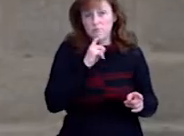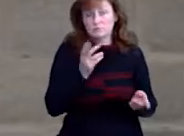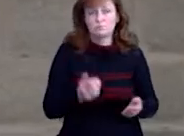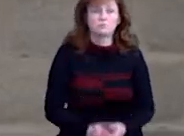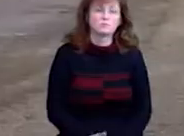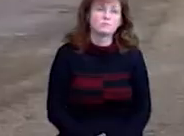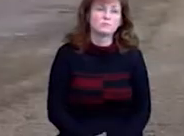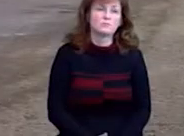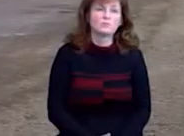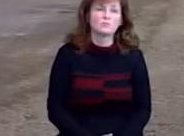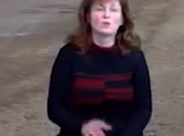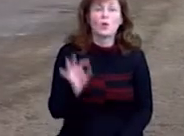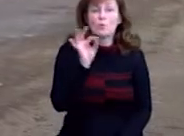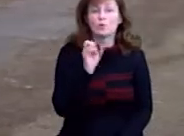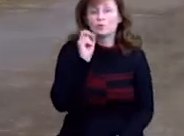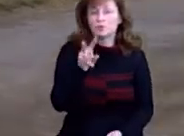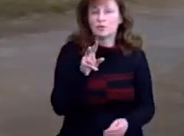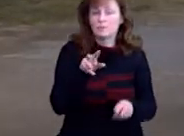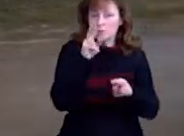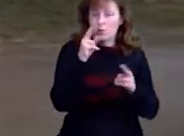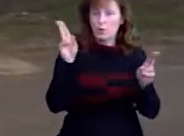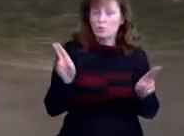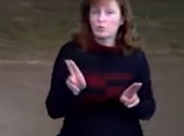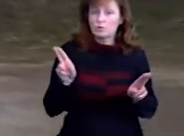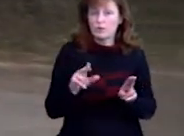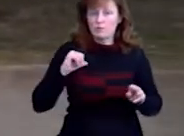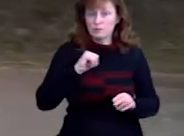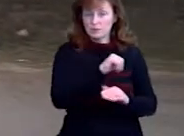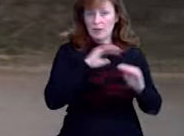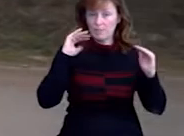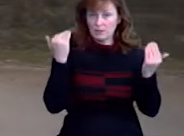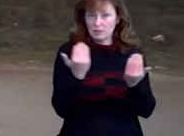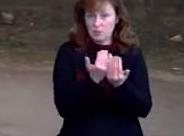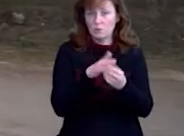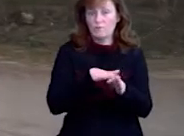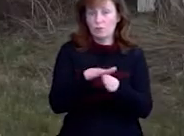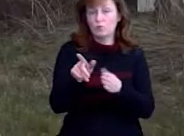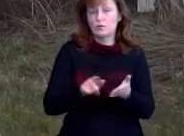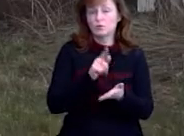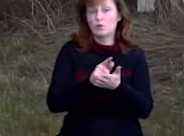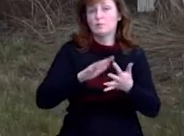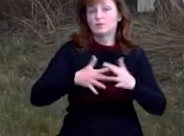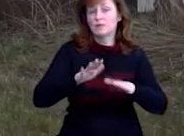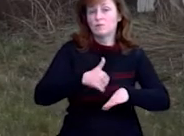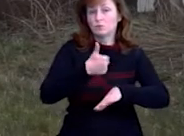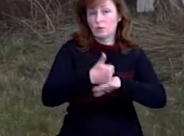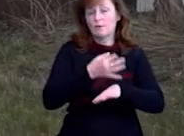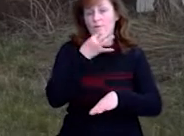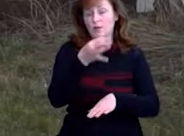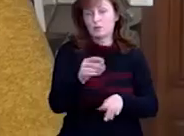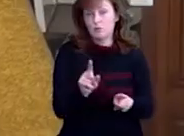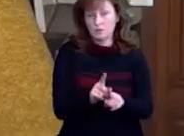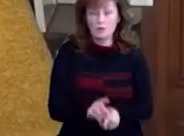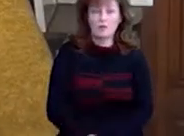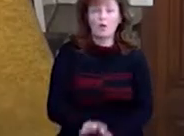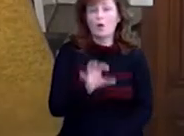прийти. Про те, чи дотримуються хворий на коронавірус самоізоляції, виконувачка обов'язків селищної голови Ніна Ворог каже так.